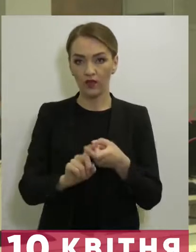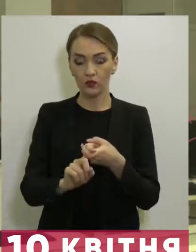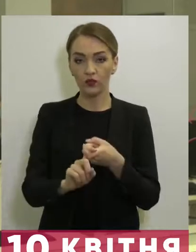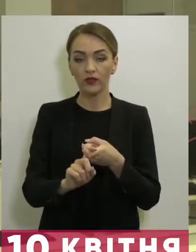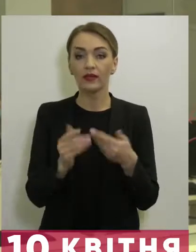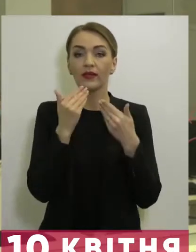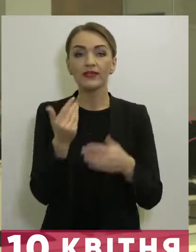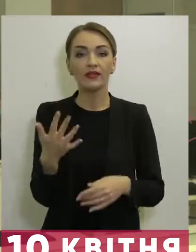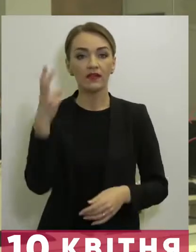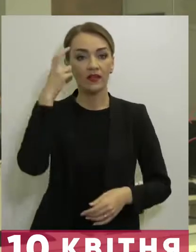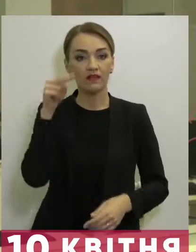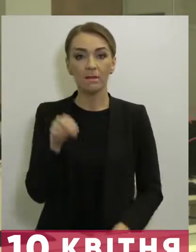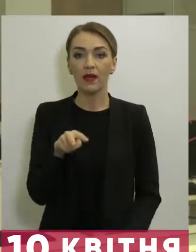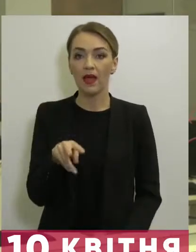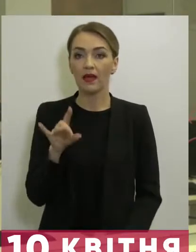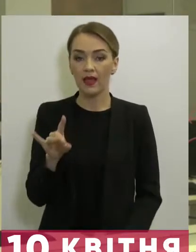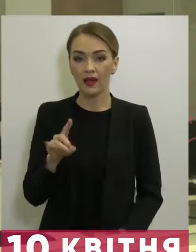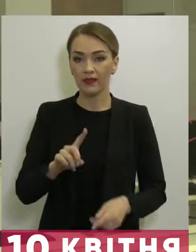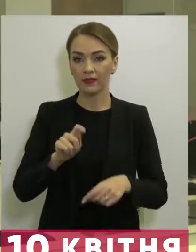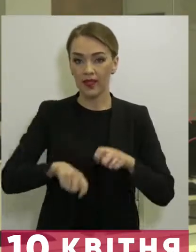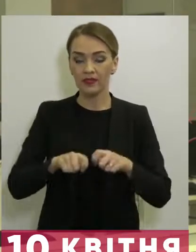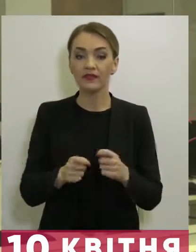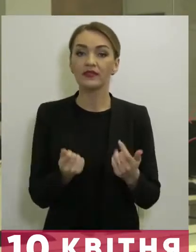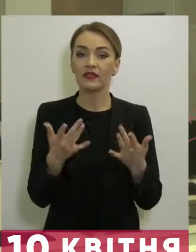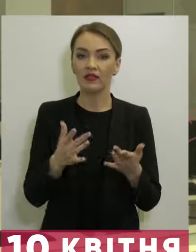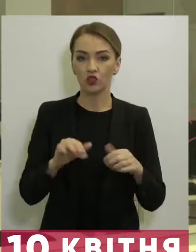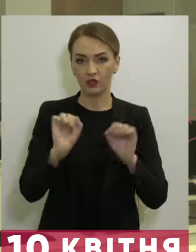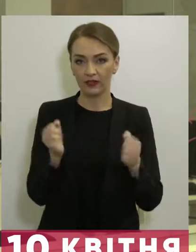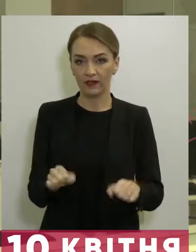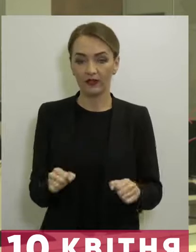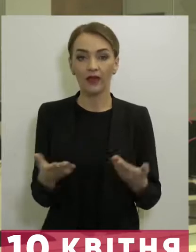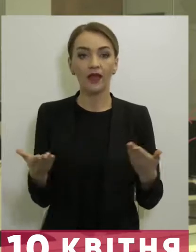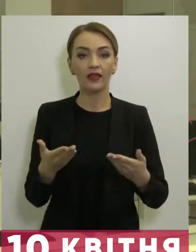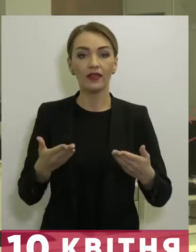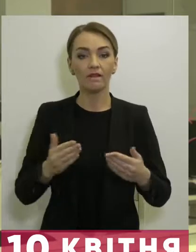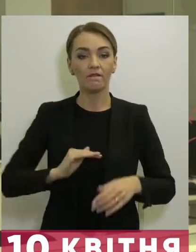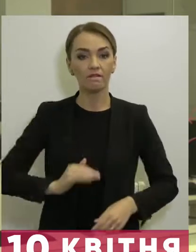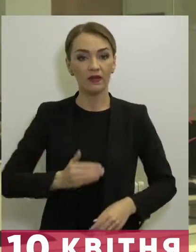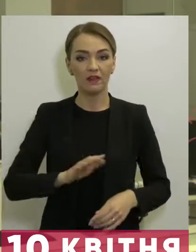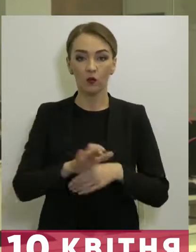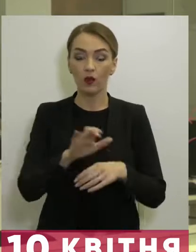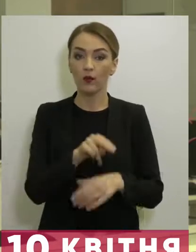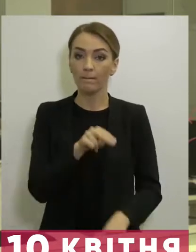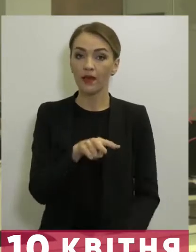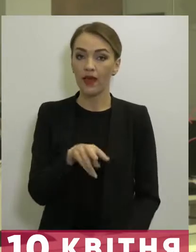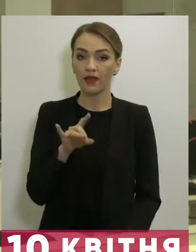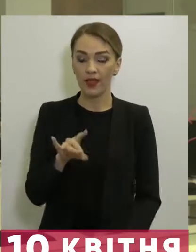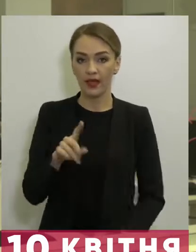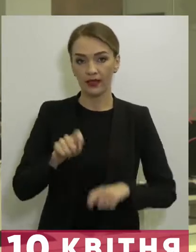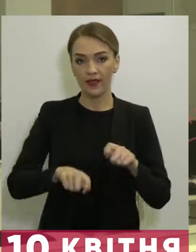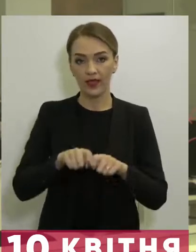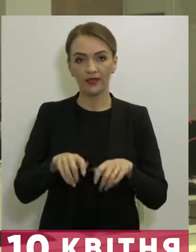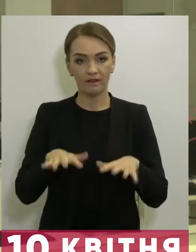у Києві ПЛР-тестів, скільки швидких? Які фірми виробляють ПЛР-тести в Києві?